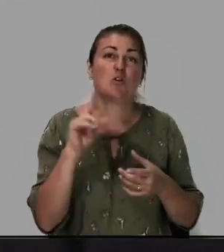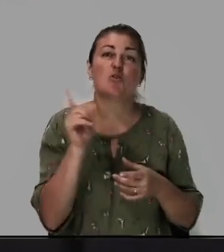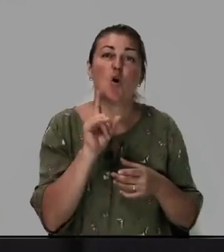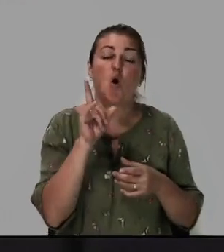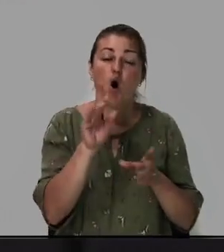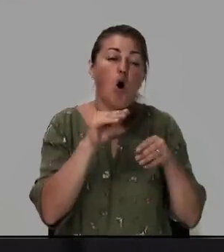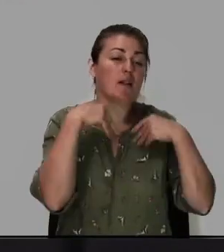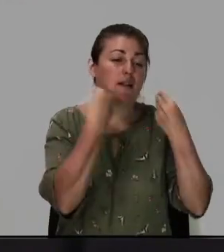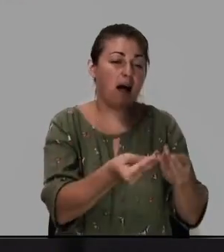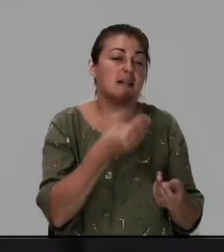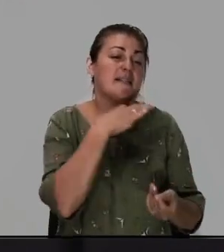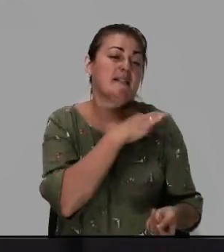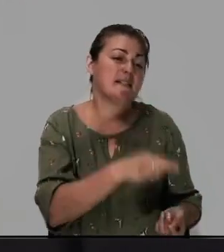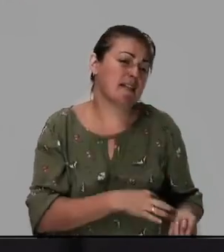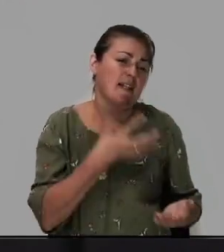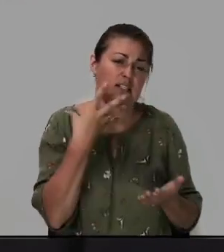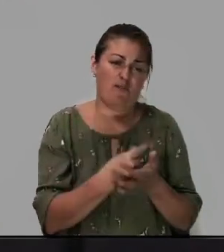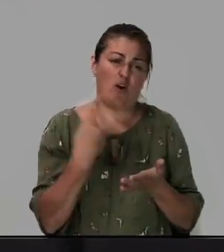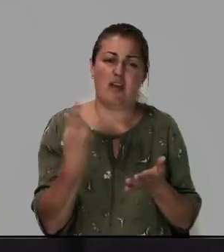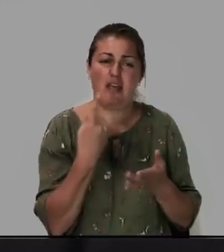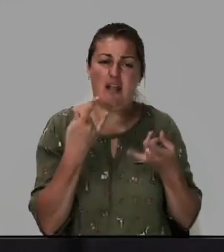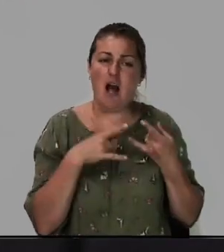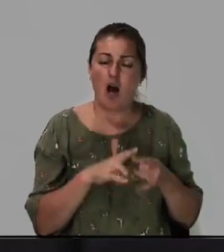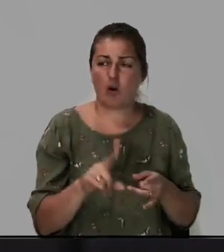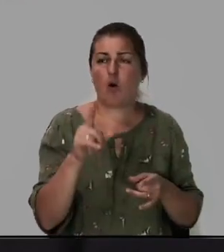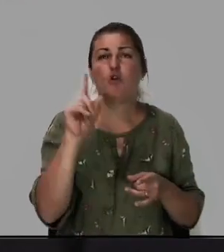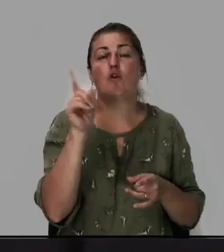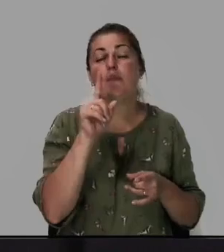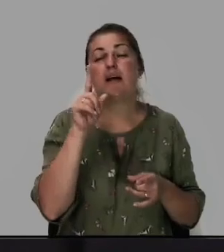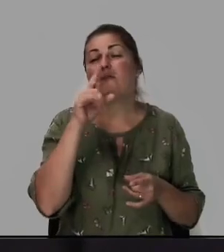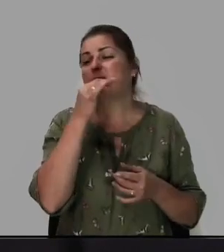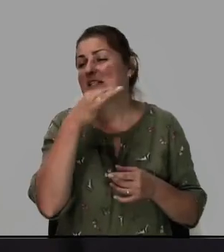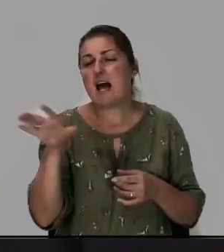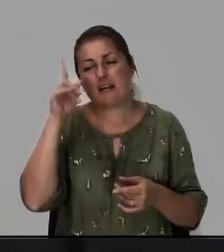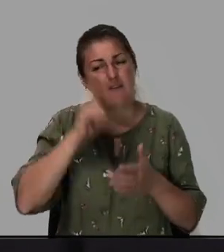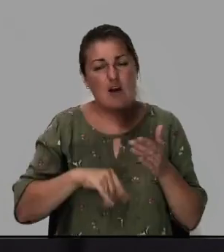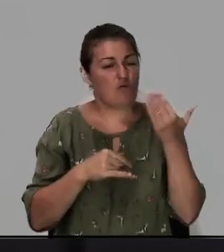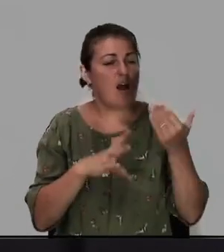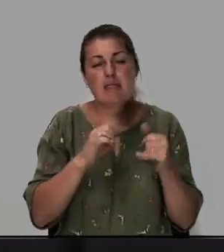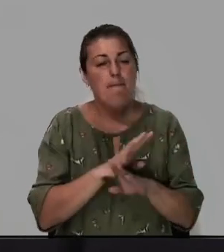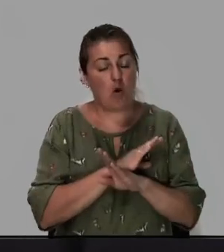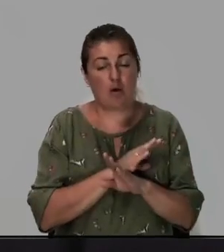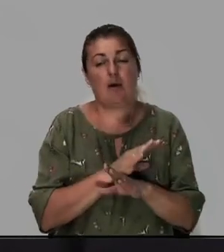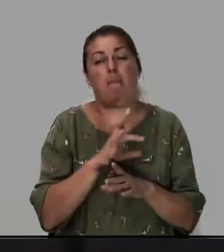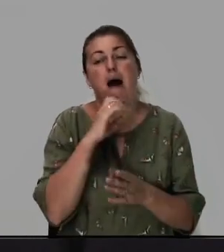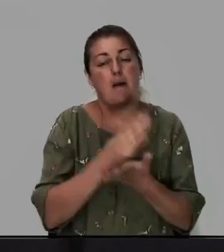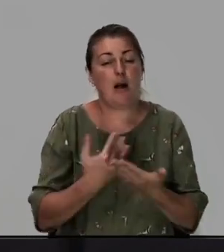отдал Сына Своего Единородного, дабы всякий верующий в Него не погиб, но имел жизнь вечную.